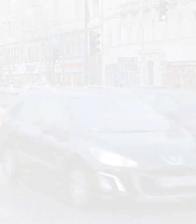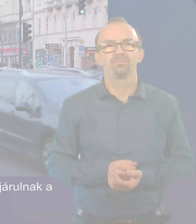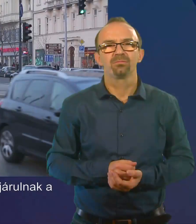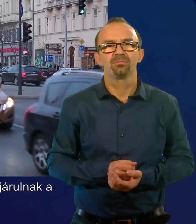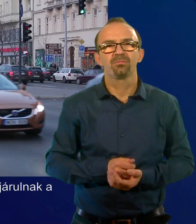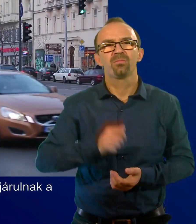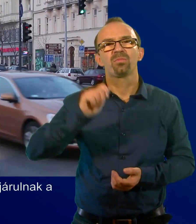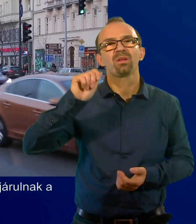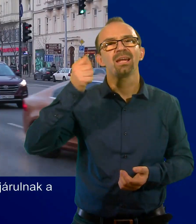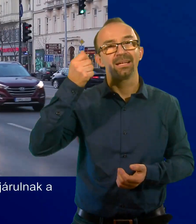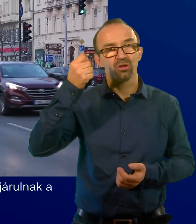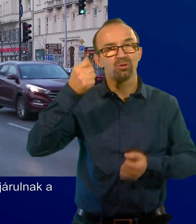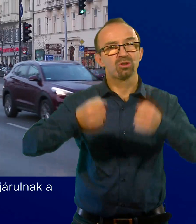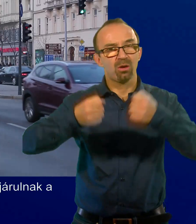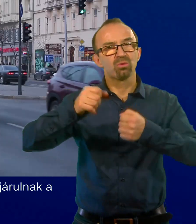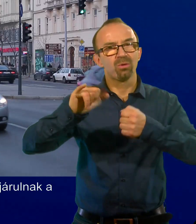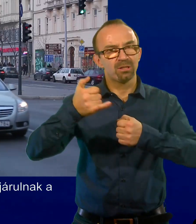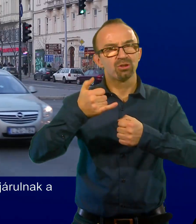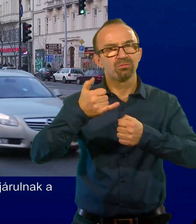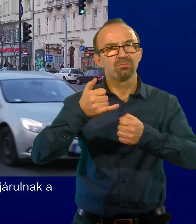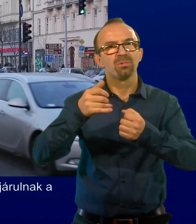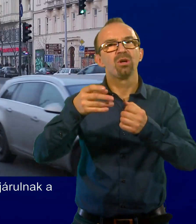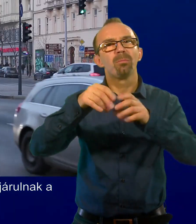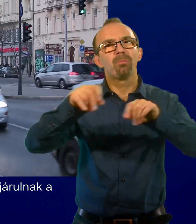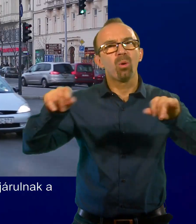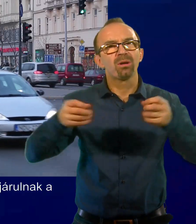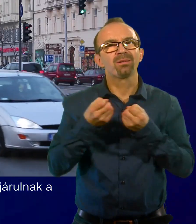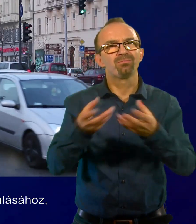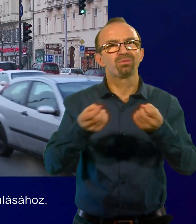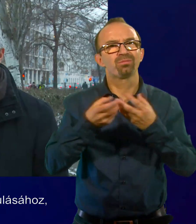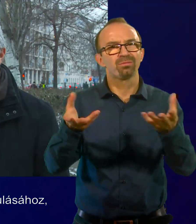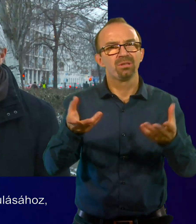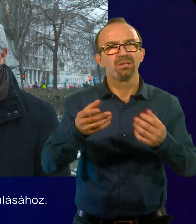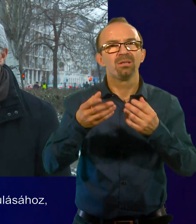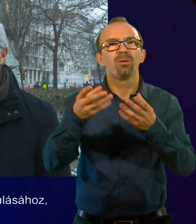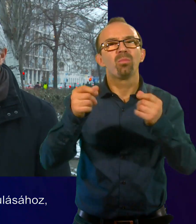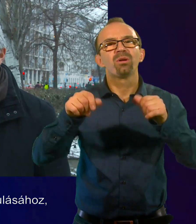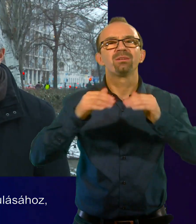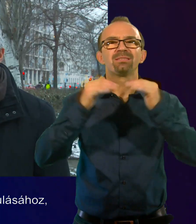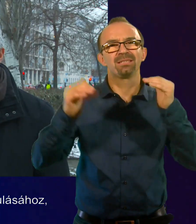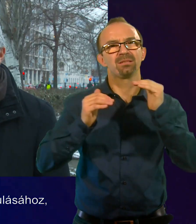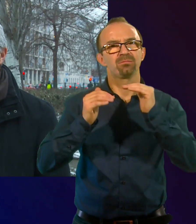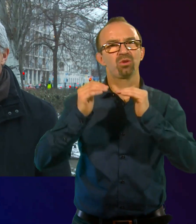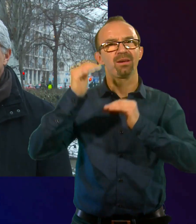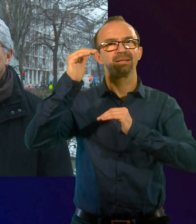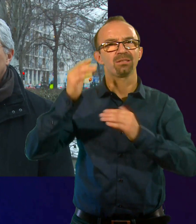Az elektromos gépjárművek is hozzájárulnak a por képződéshez, vagy a szennyezettségi szint kialakulásához.